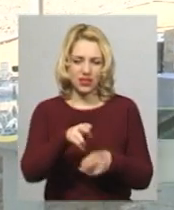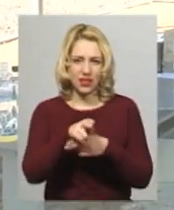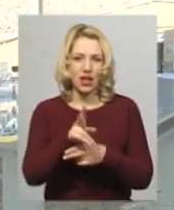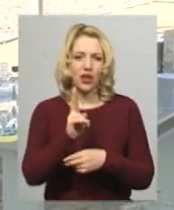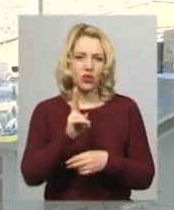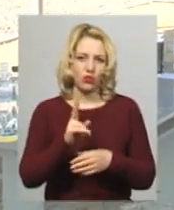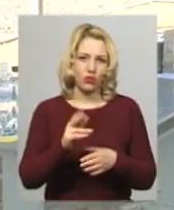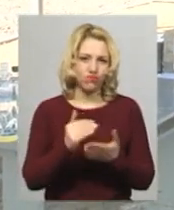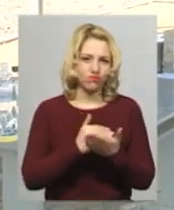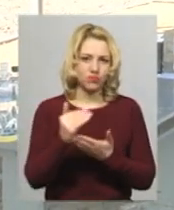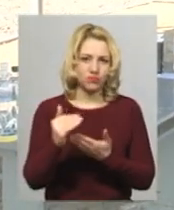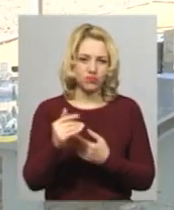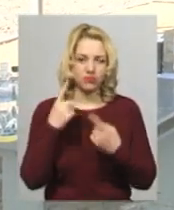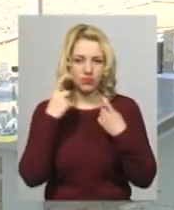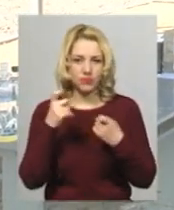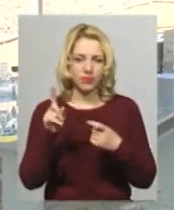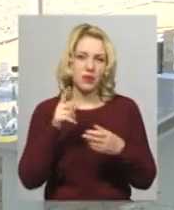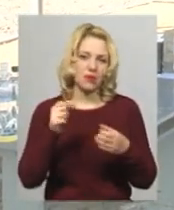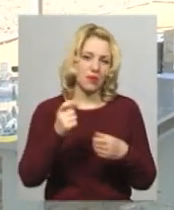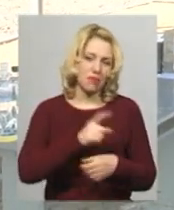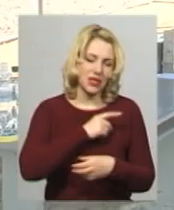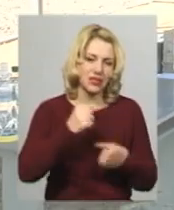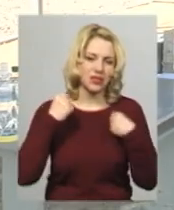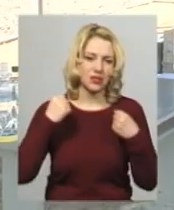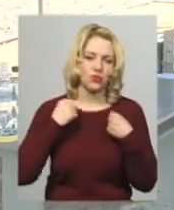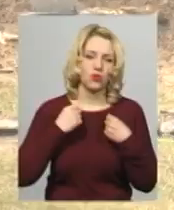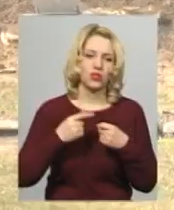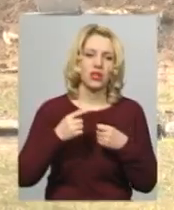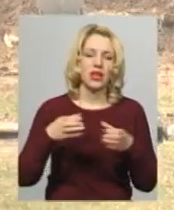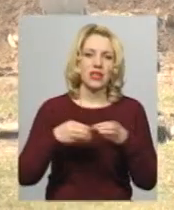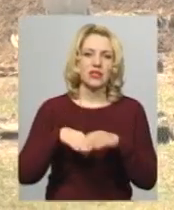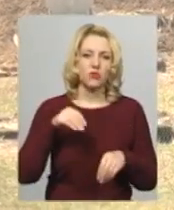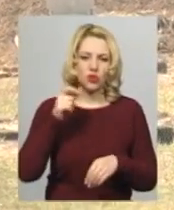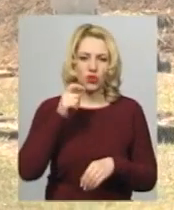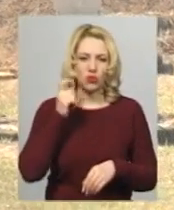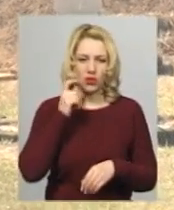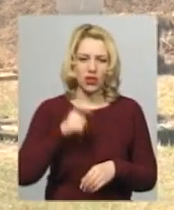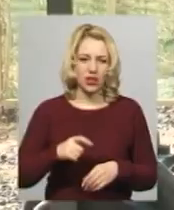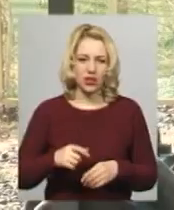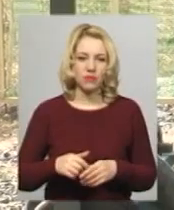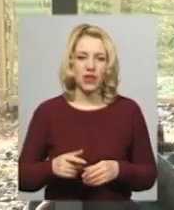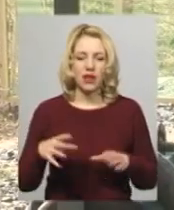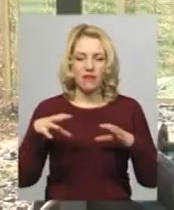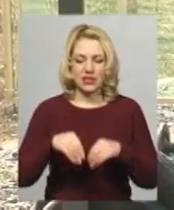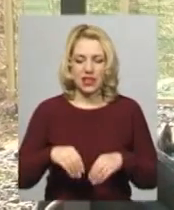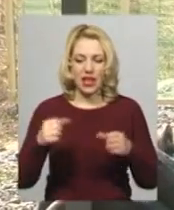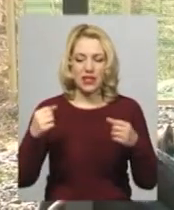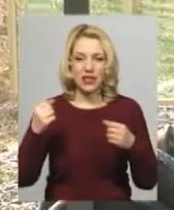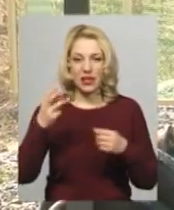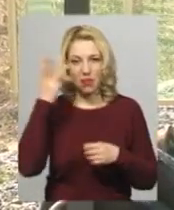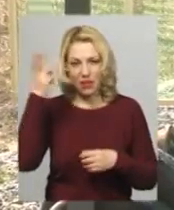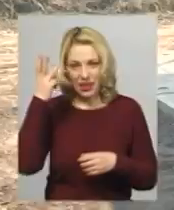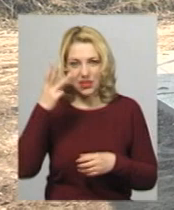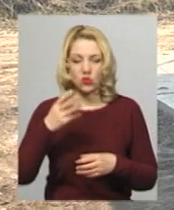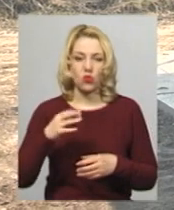продвинуті, майстери спорту, члени збірної команди». У складі команди спортсменів Хмельницької області також є майстери